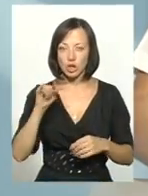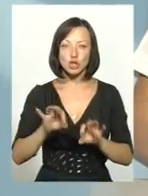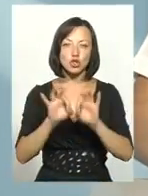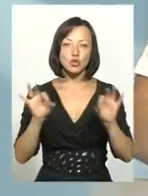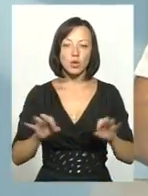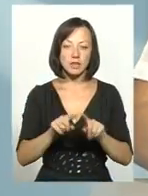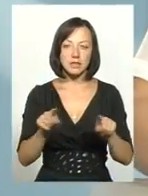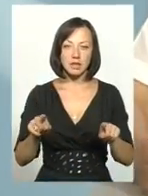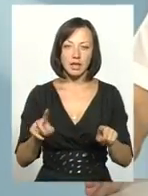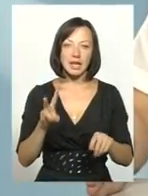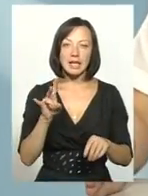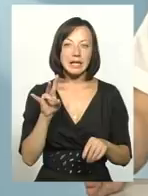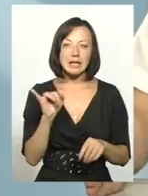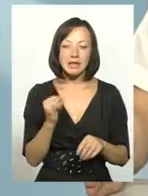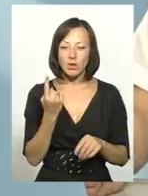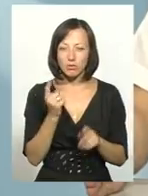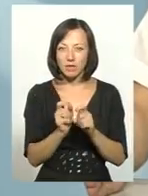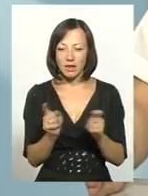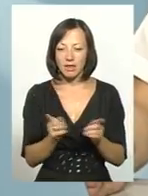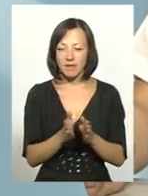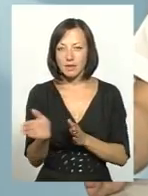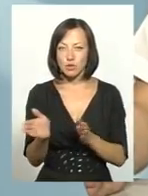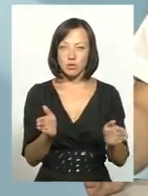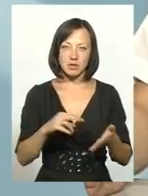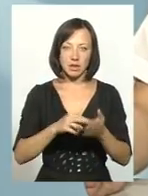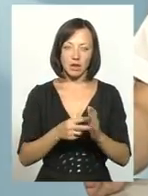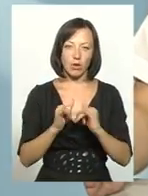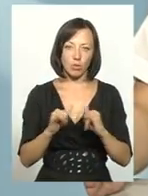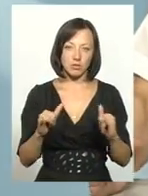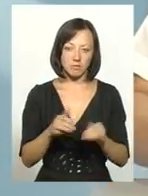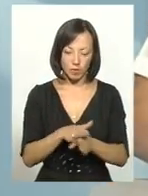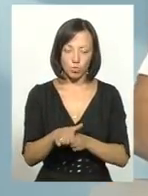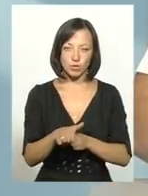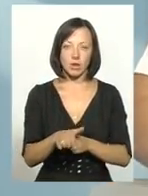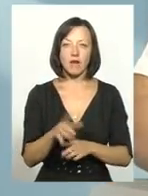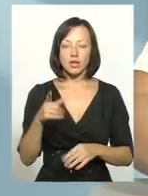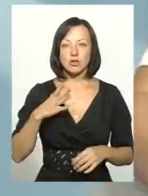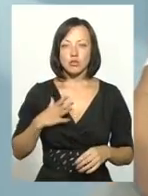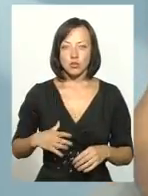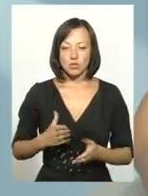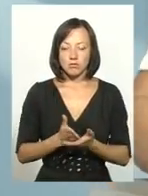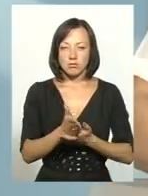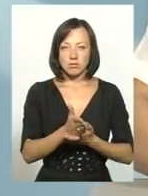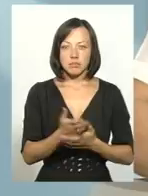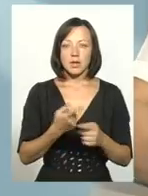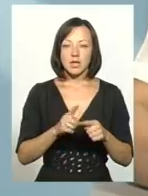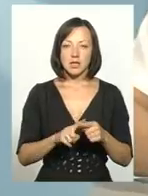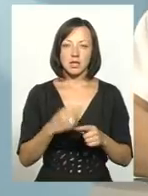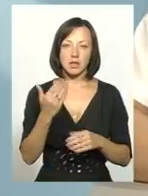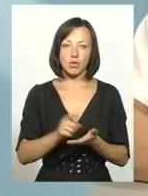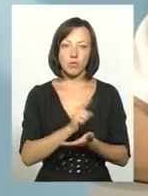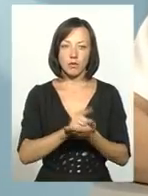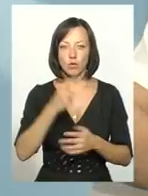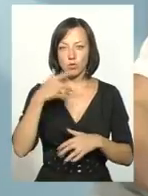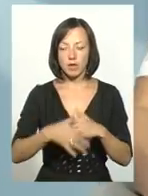жодний з них ні на крок не відступив від стратегії розвитку. Тобто вони змушені йти в цьому напрямку. Це є їхні обов'язки.